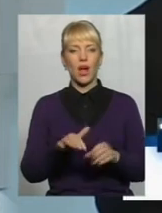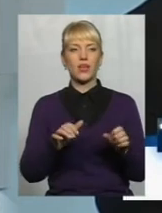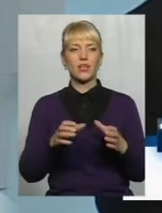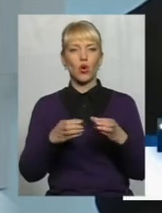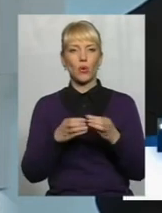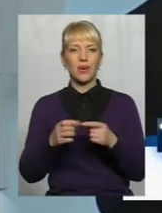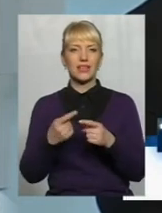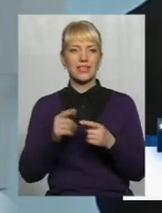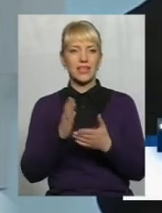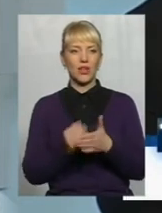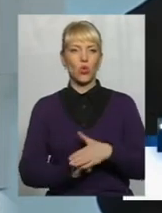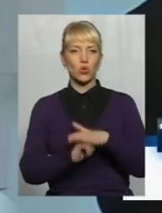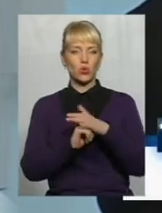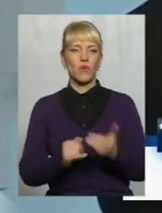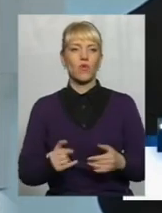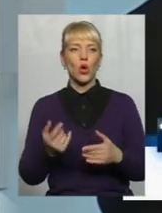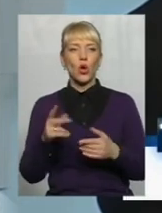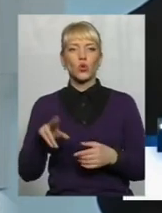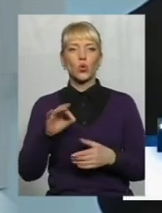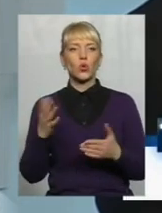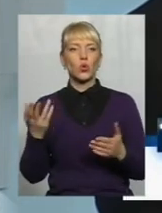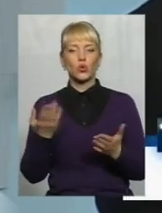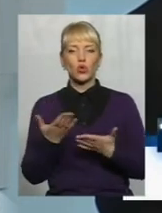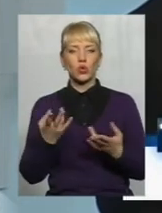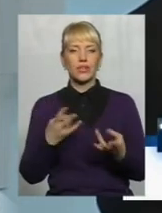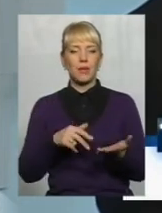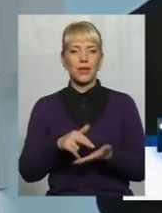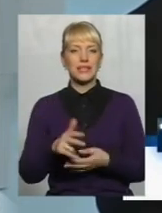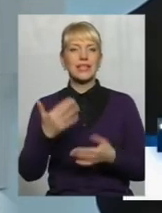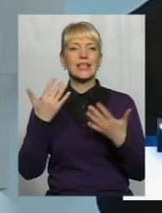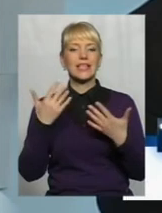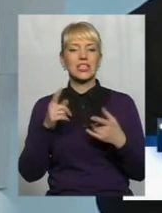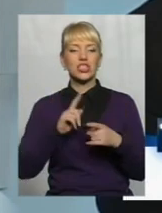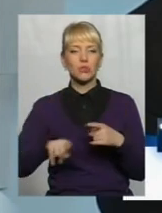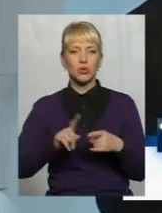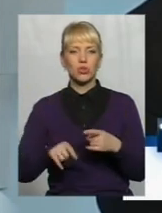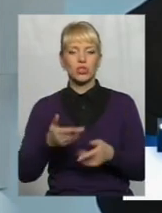основним. До чого треба йти? І чи ми скоріше зробимо ці кроки?